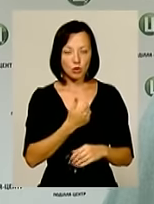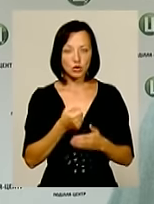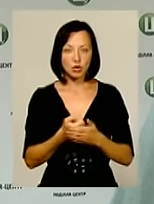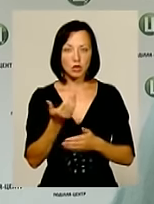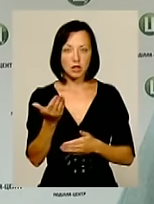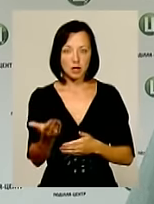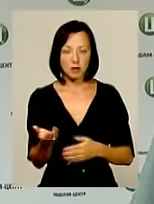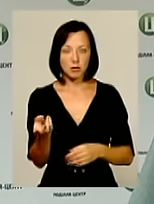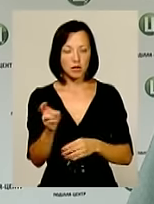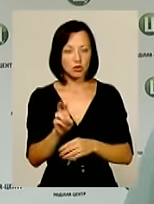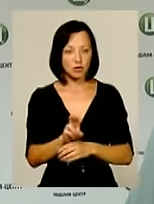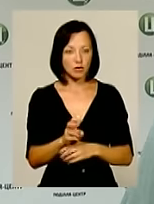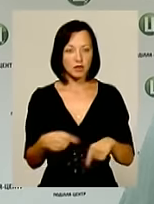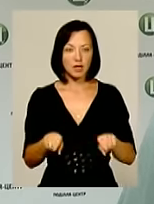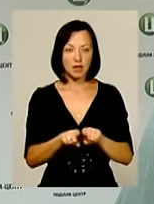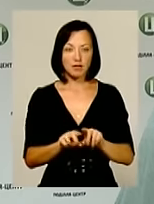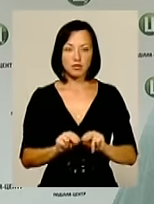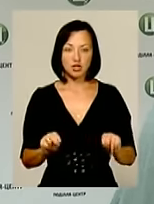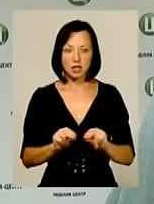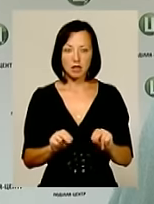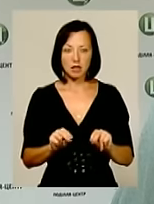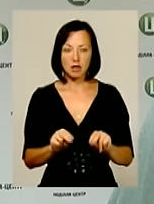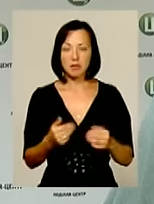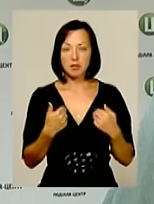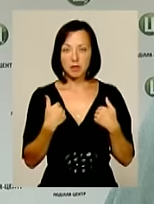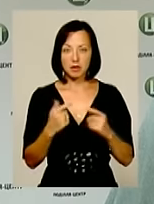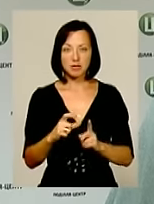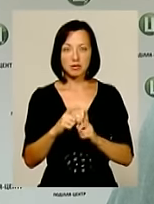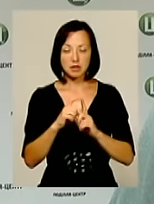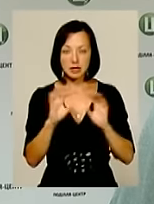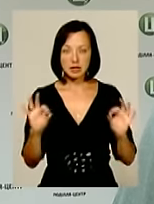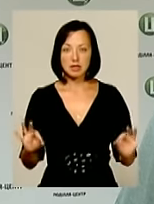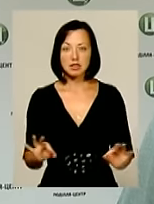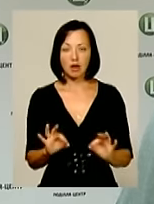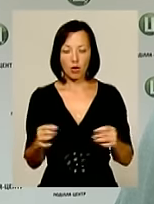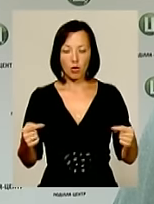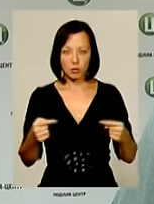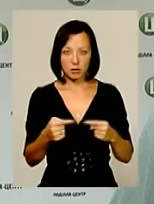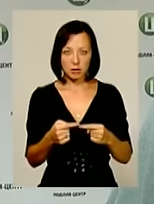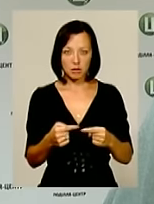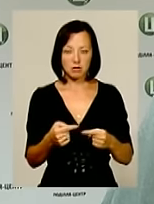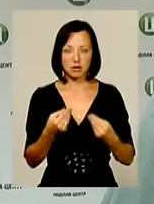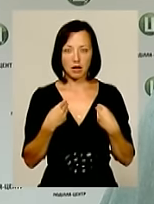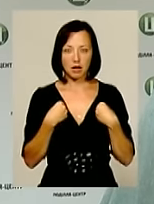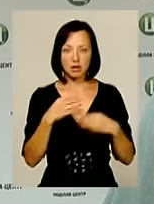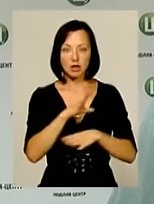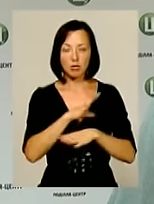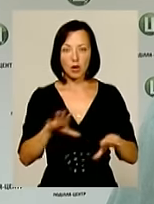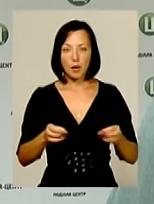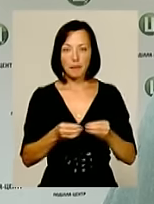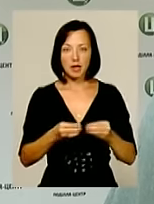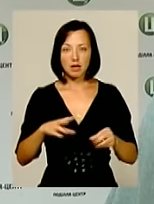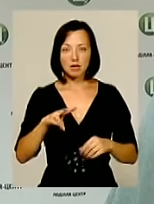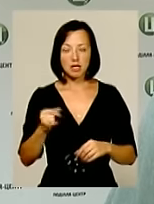них навчальний заклад прийшов такий от вчителем. На що мені жодної конкретної відповіді надано не було. 15